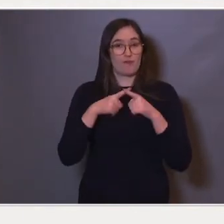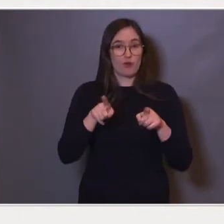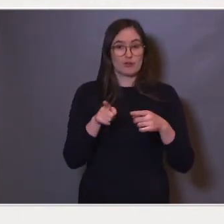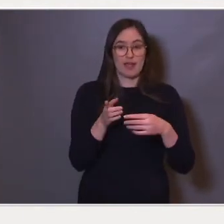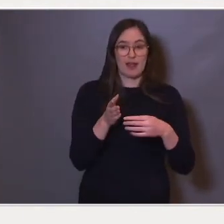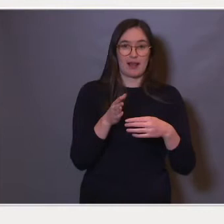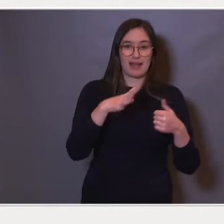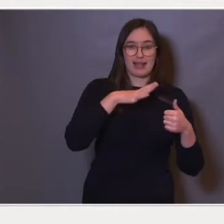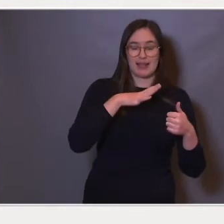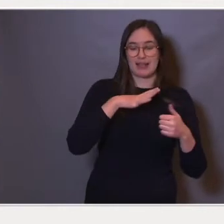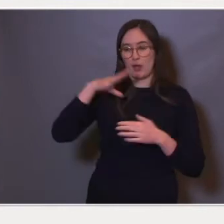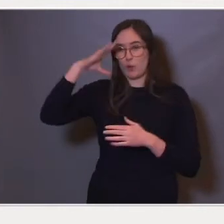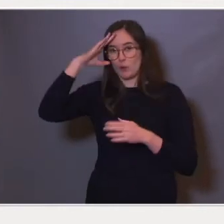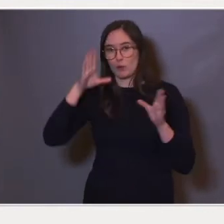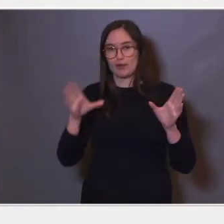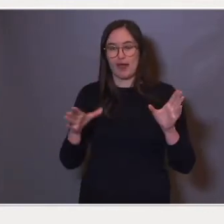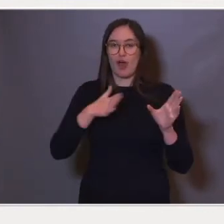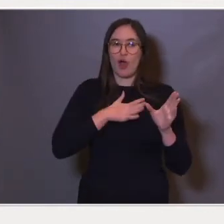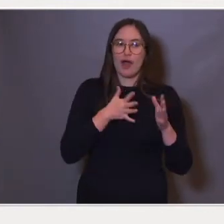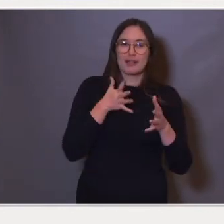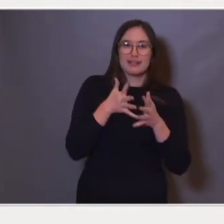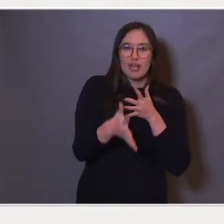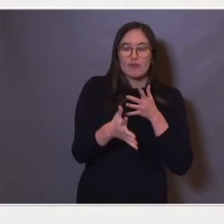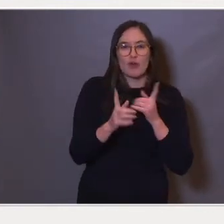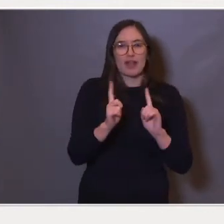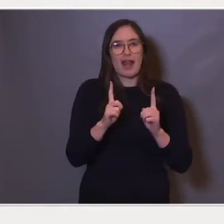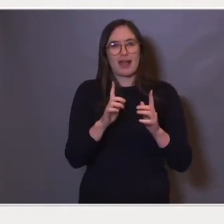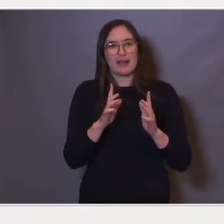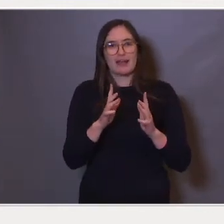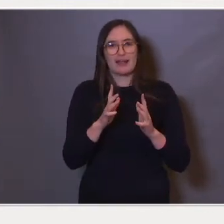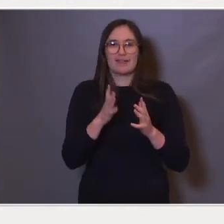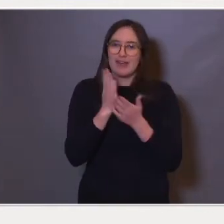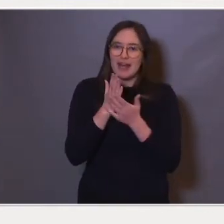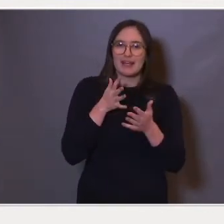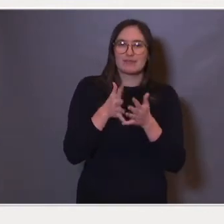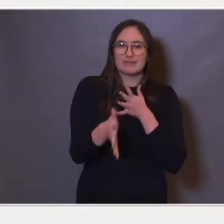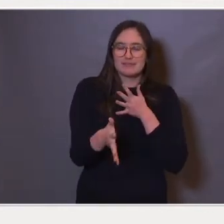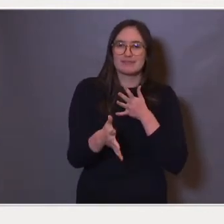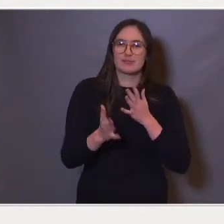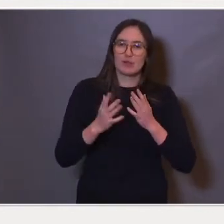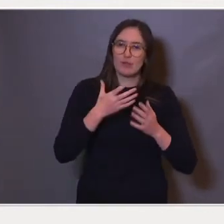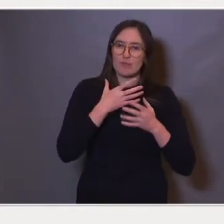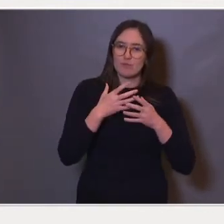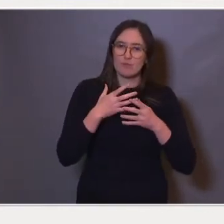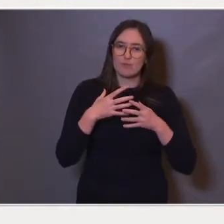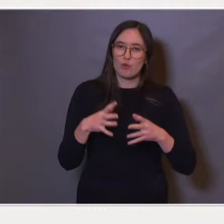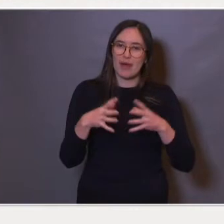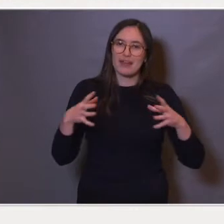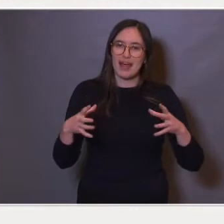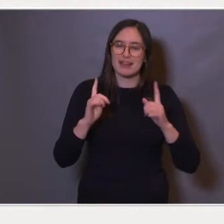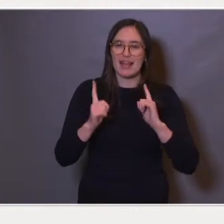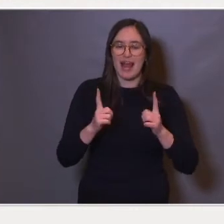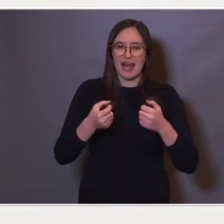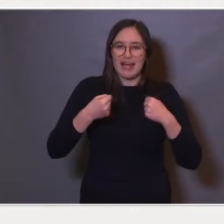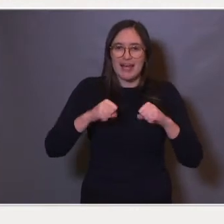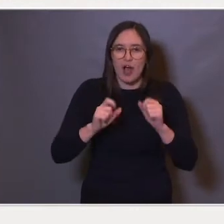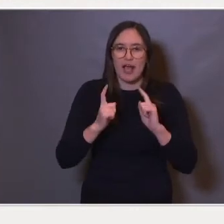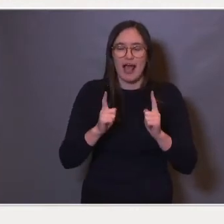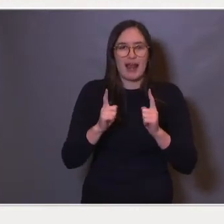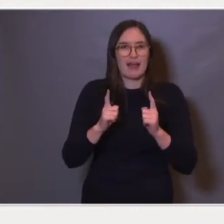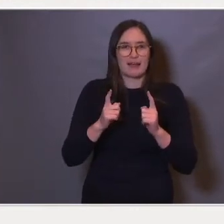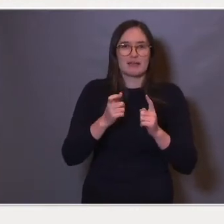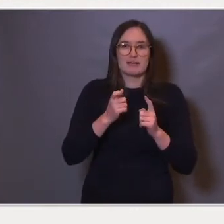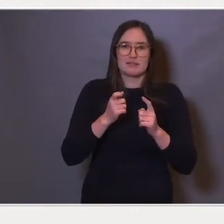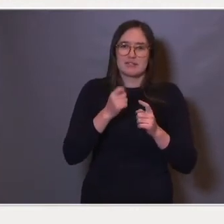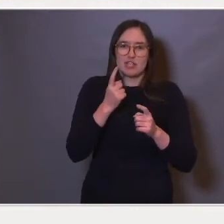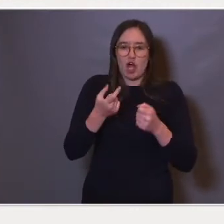gjelder om de har gjennomlevd puberteten, eller er på vei inn i den eller midt i den. I